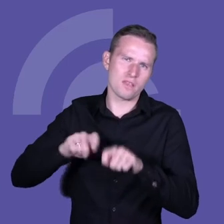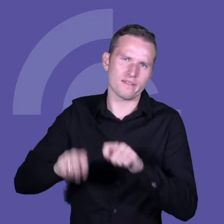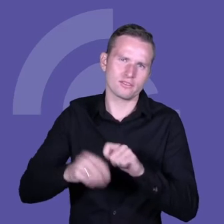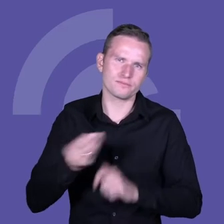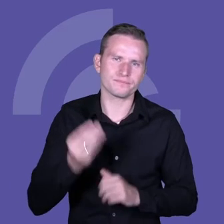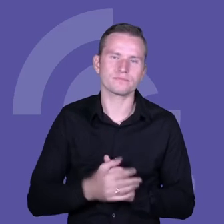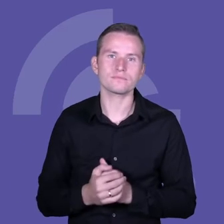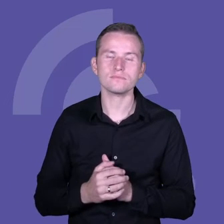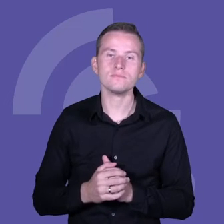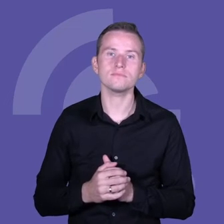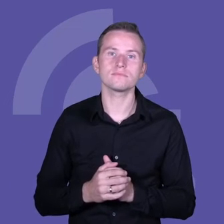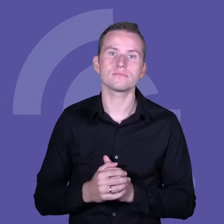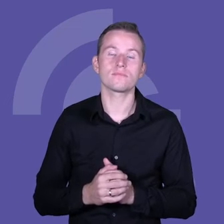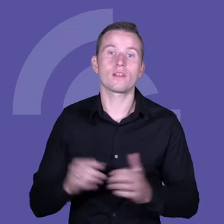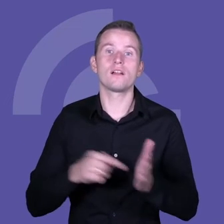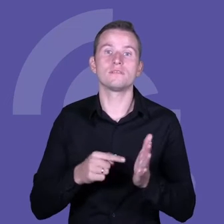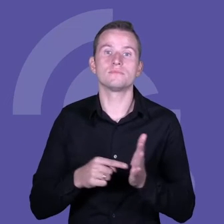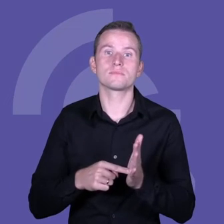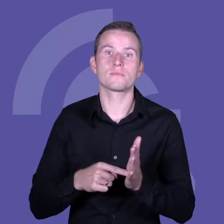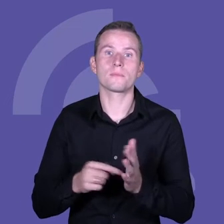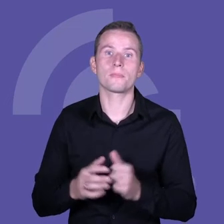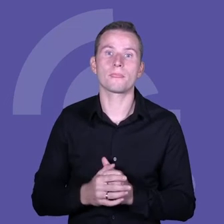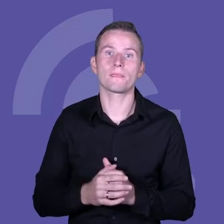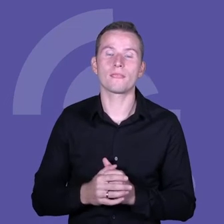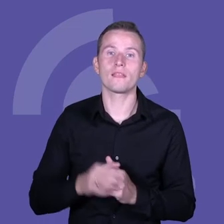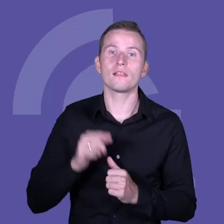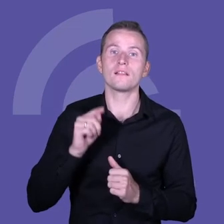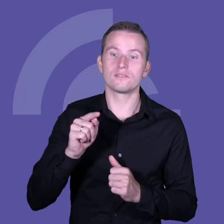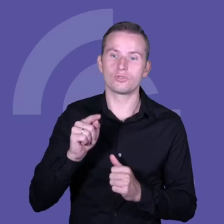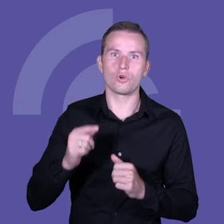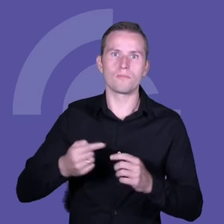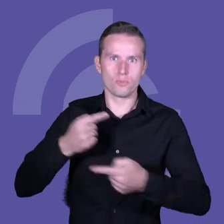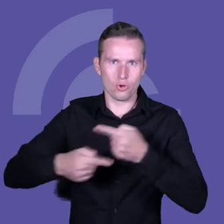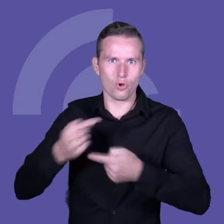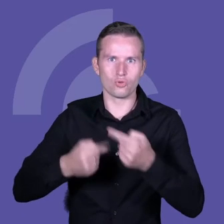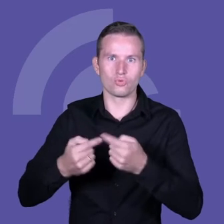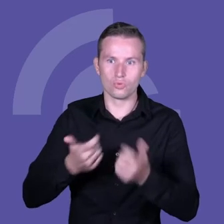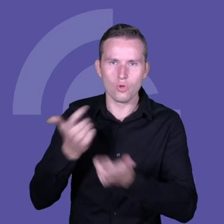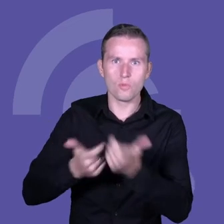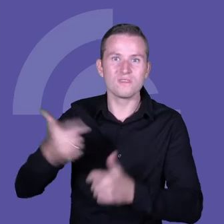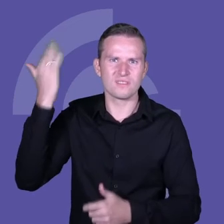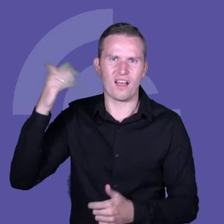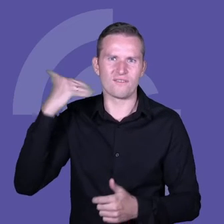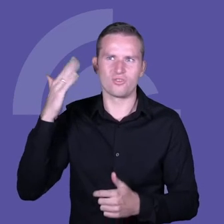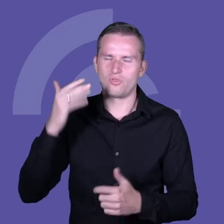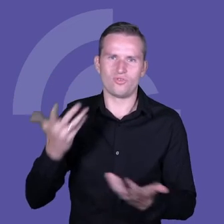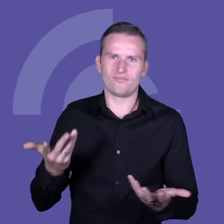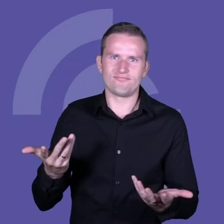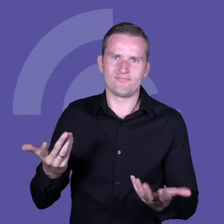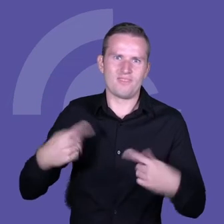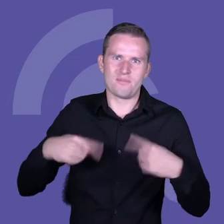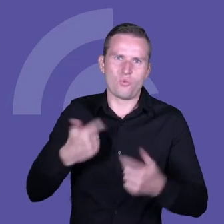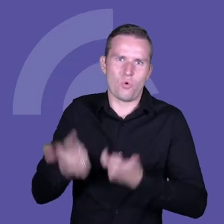to, dzięki czemu one mogły się pojawić i zmaterializować, to było coś nienamacalnego. Czyli kompetencje